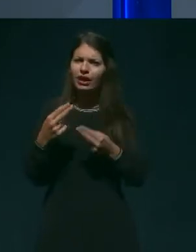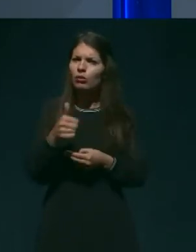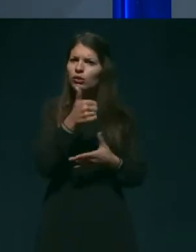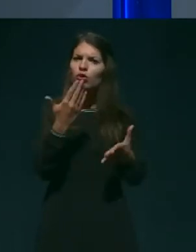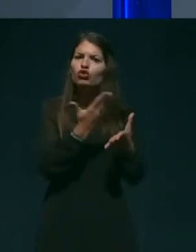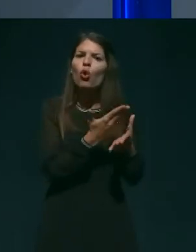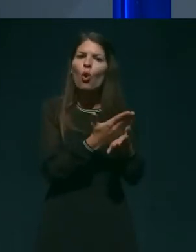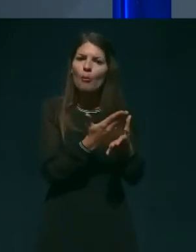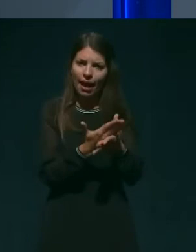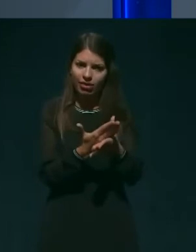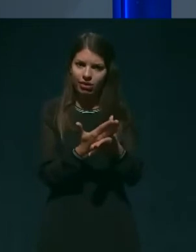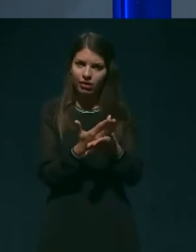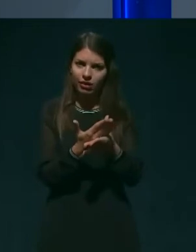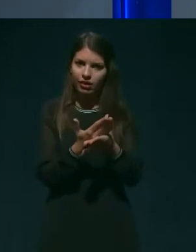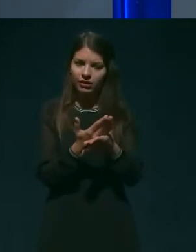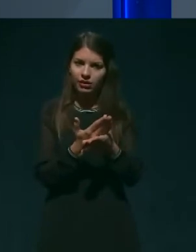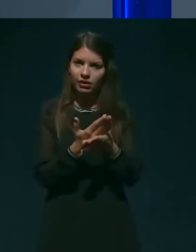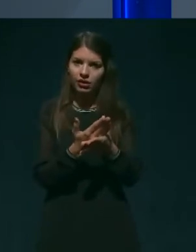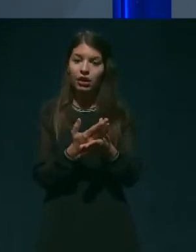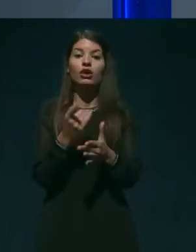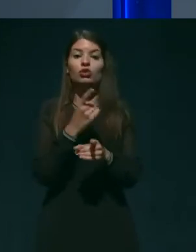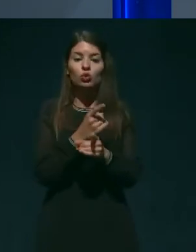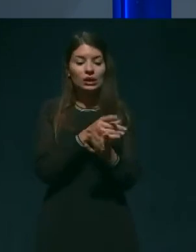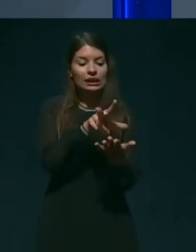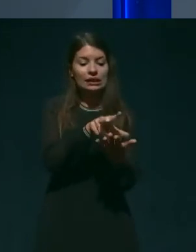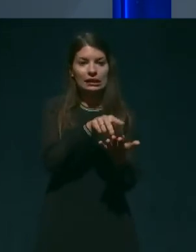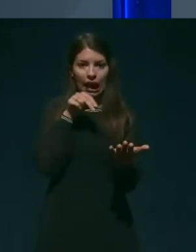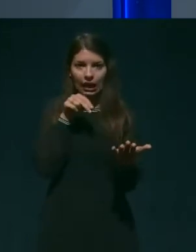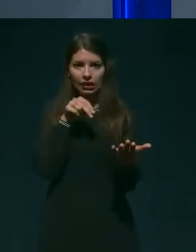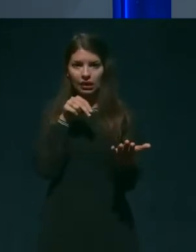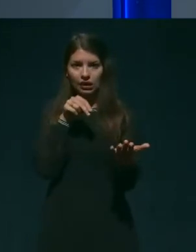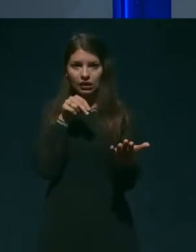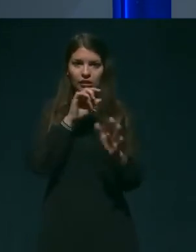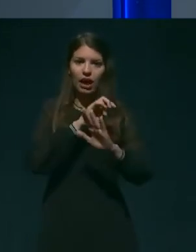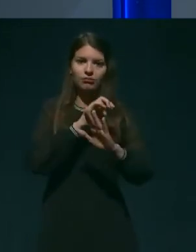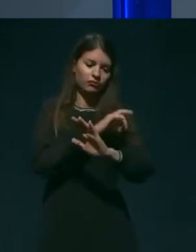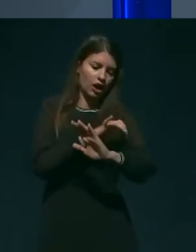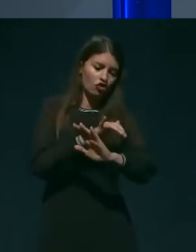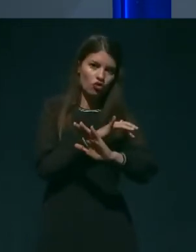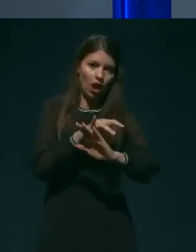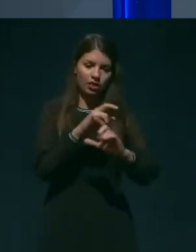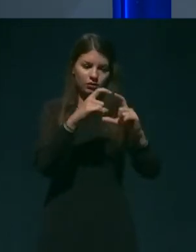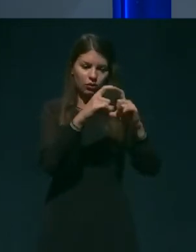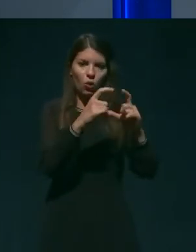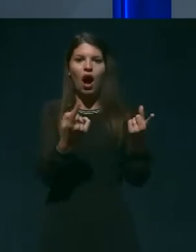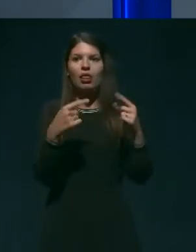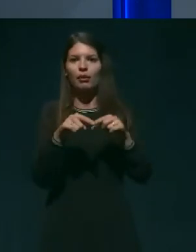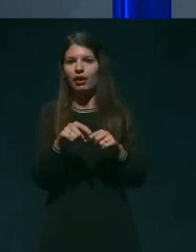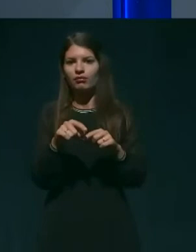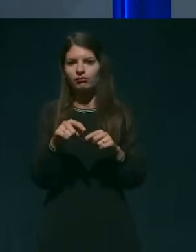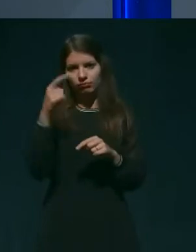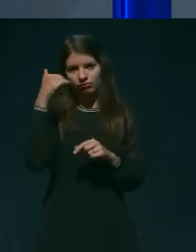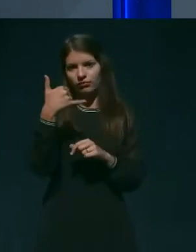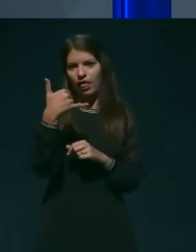vzamemo ozir vse, tudi od skena na računalniku, vstiroma na pametnih telefonih, do dokumentacije, ki jih ima